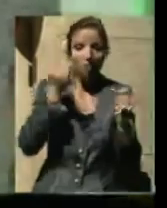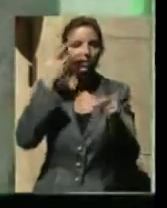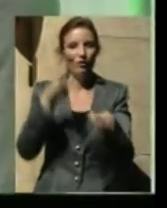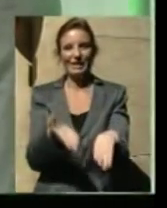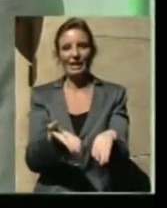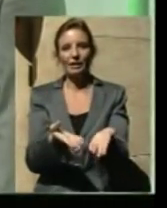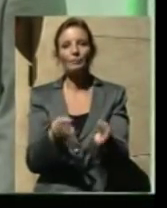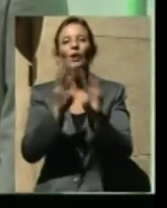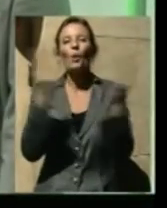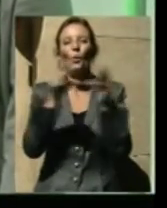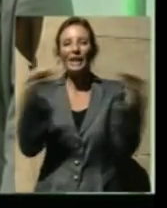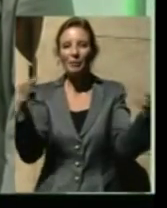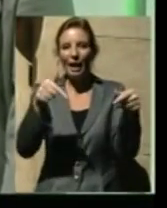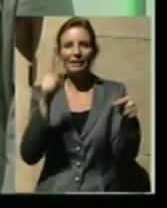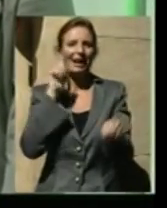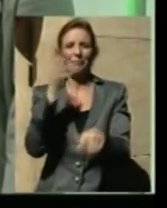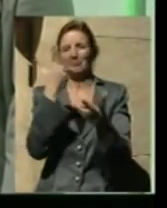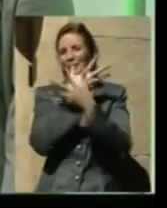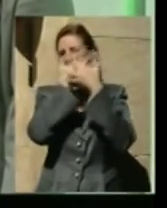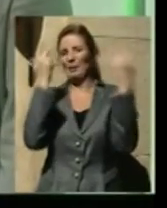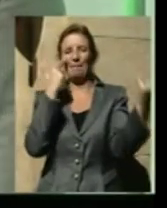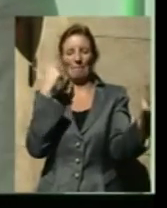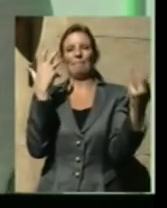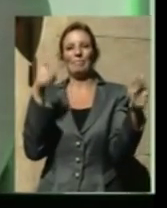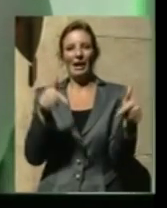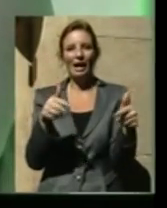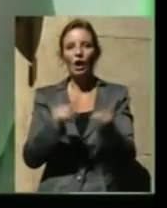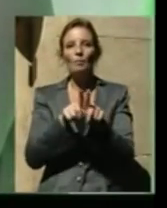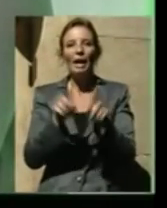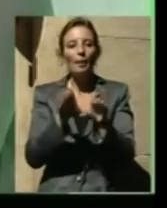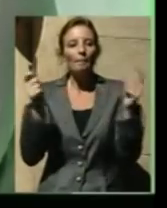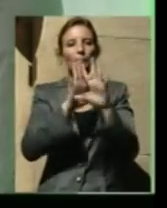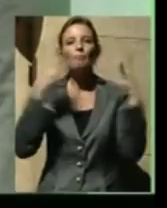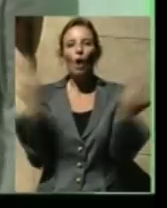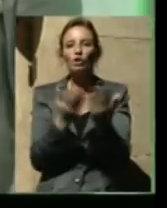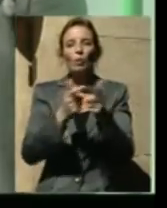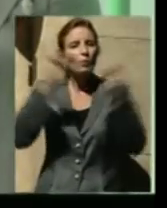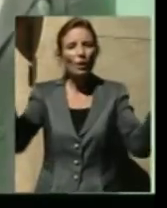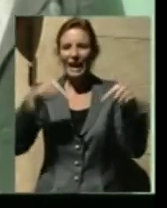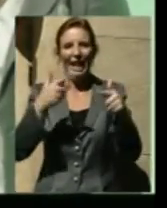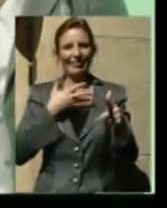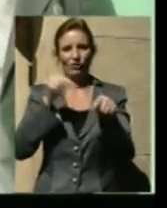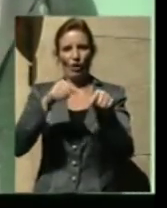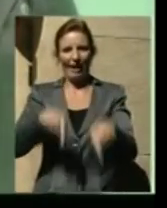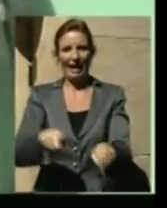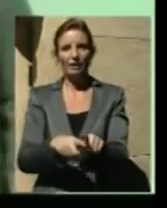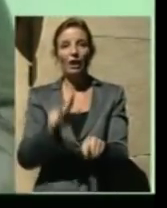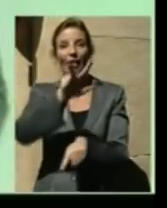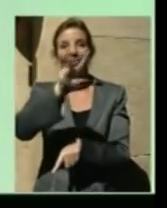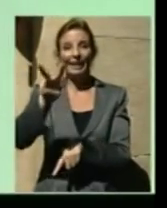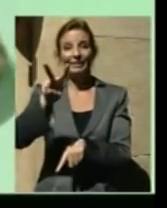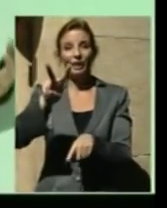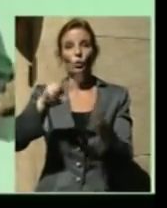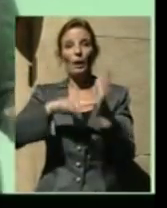Wikipedia, dicevo, è l'esempio più eclatante, il wiki più grande esistente al mondo in questo momento. Ha circa 32 milioni di